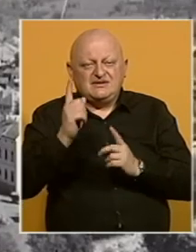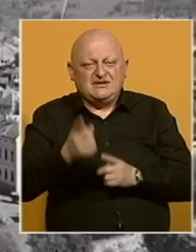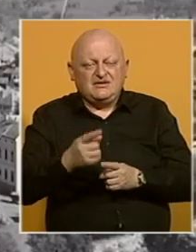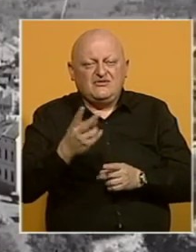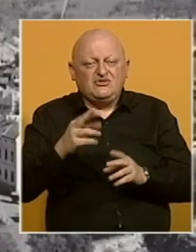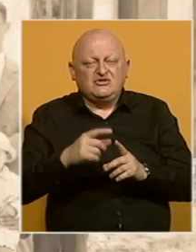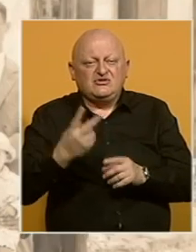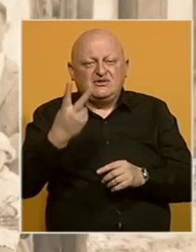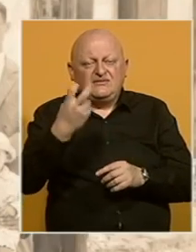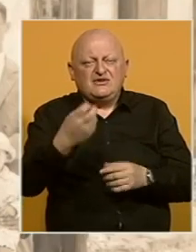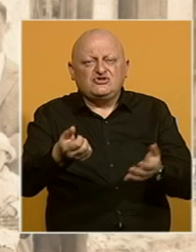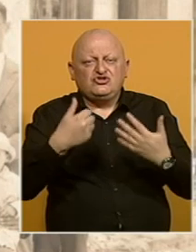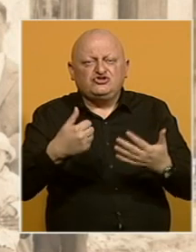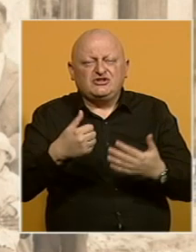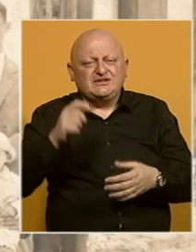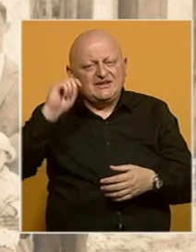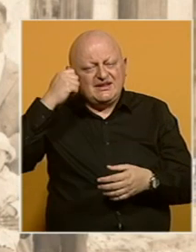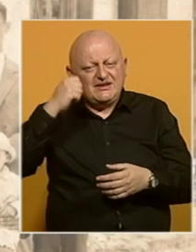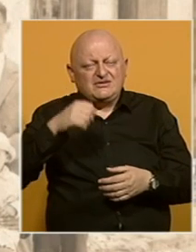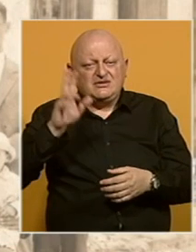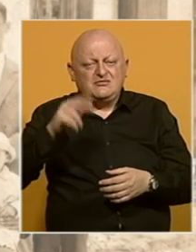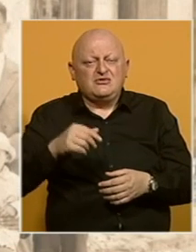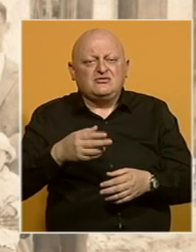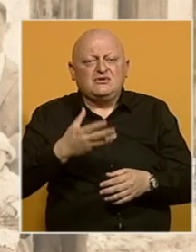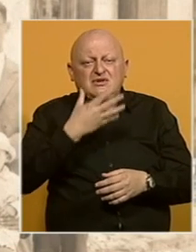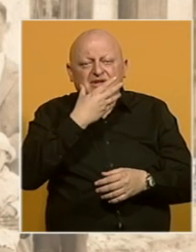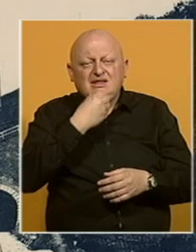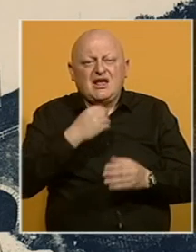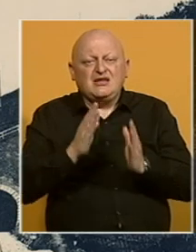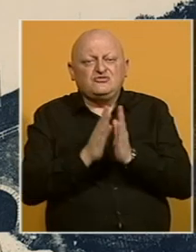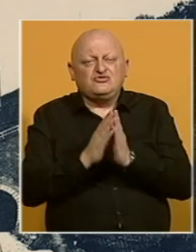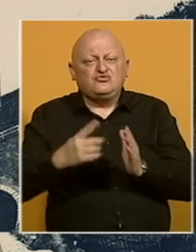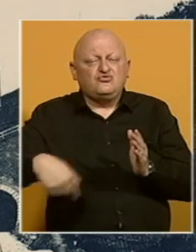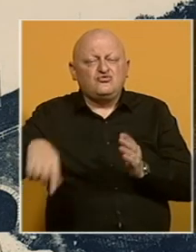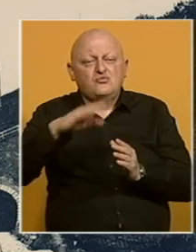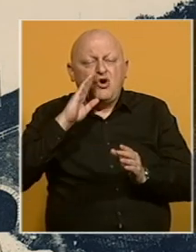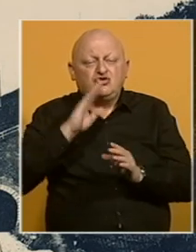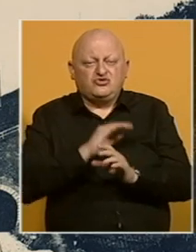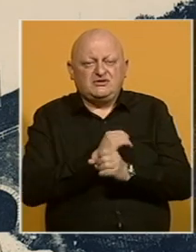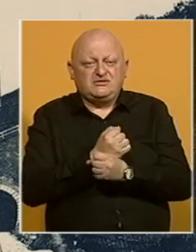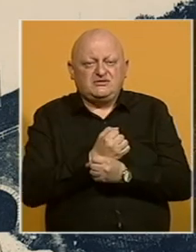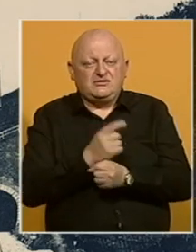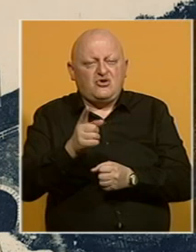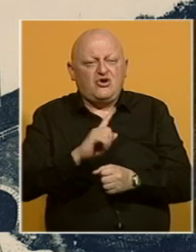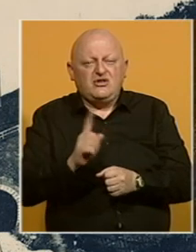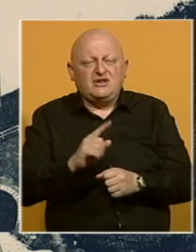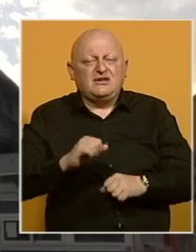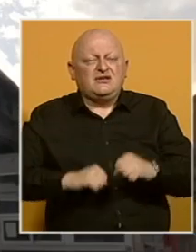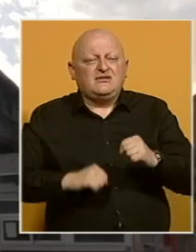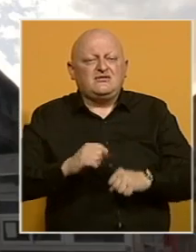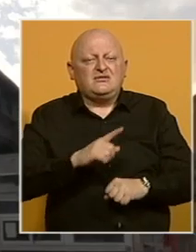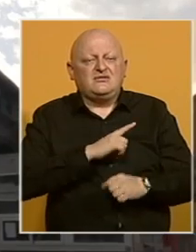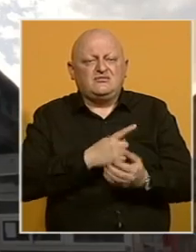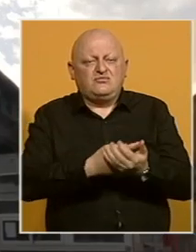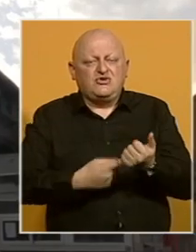u Višegradu je bilo 260 jevreja i imali su najljepšu sinagogu u Bosni i Hercegovini. No ona nije više u funkciji od